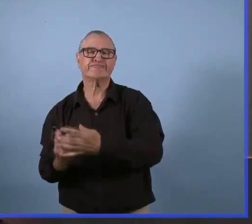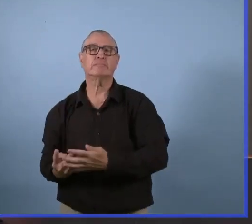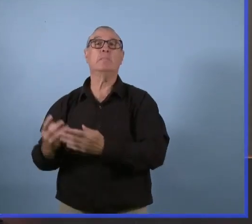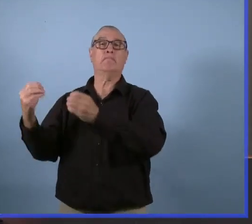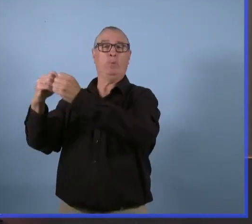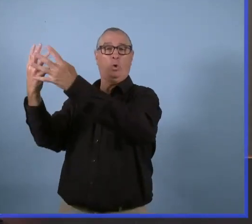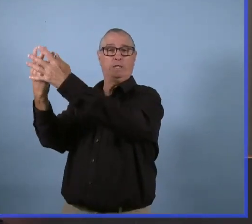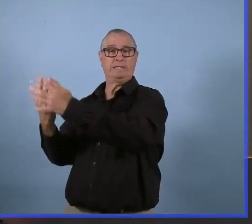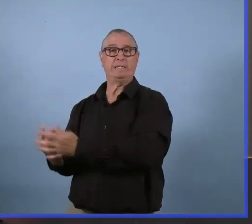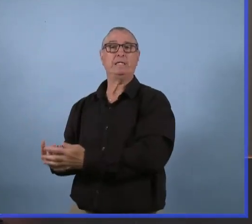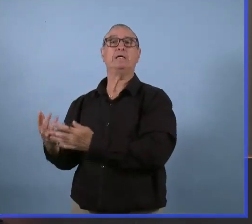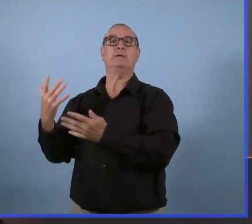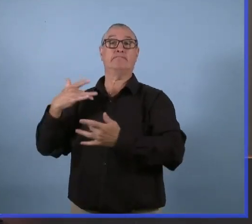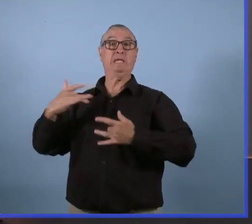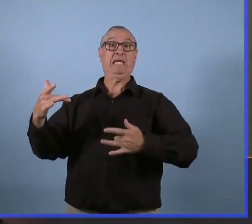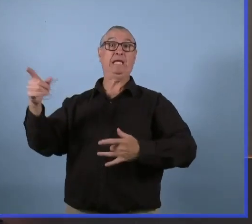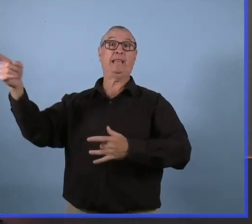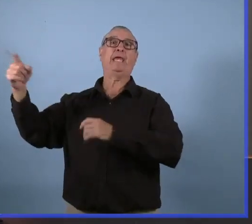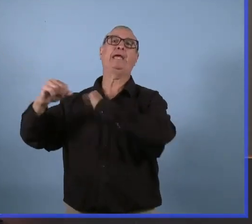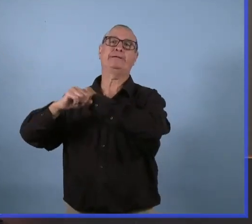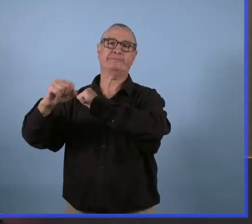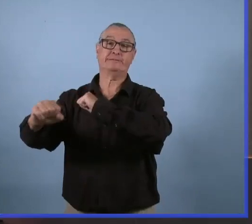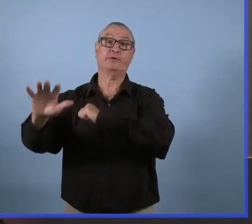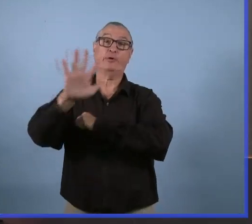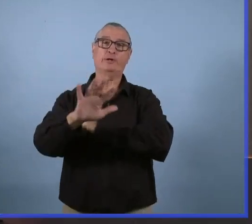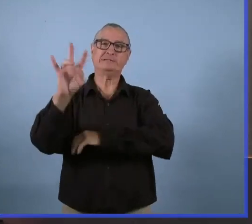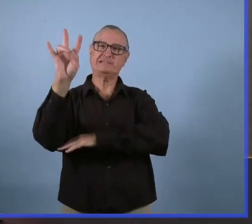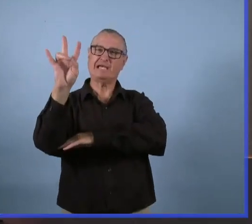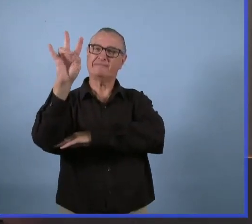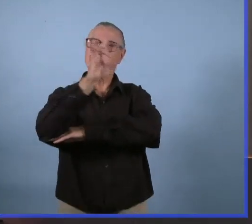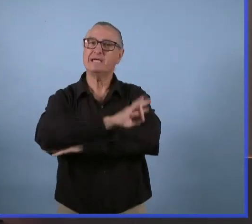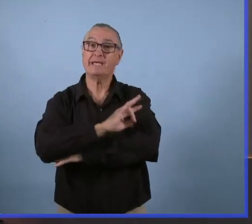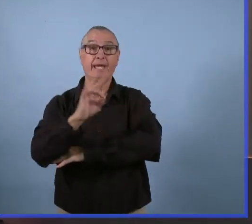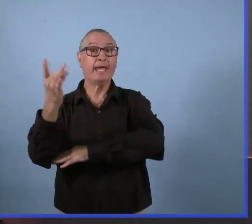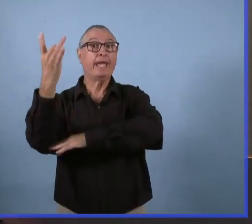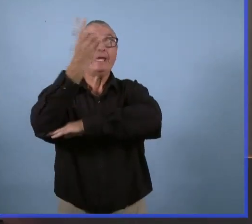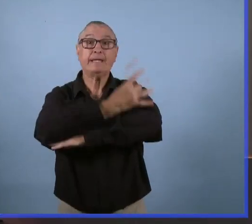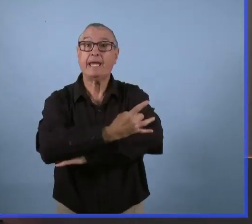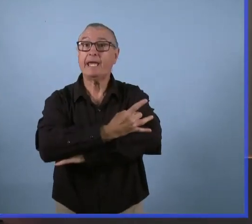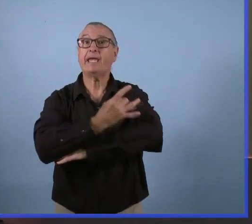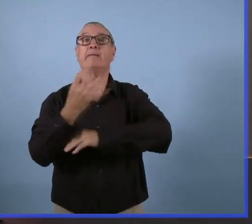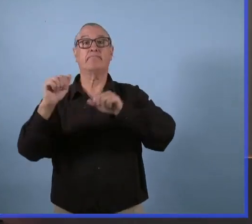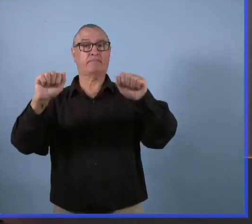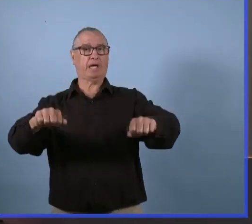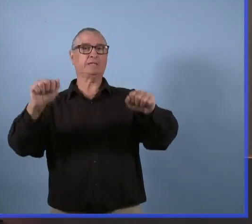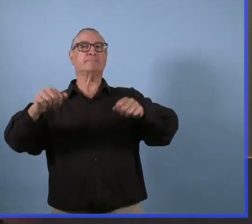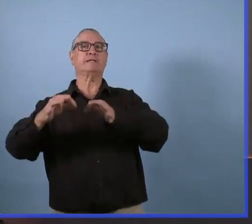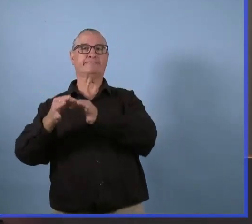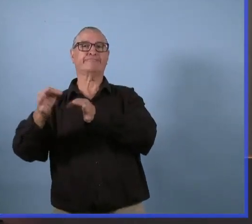Ça peut prendre sept à neuf jours à partir où l'échantillon a été pris